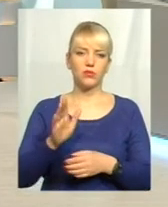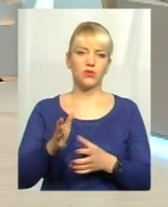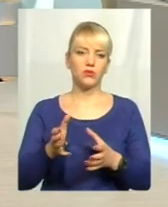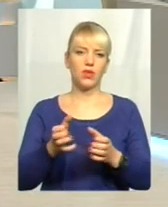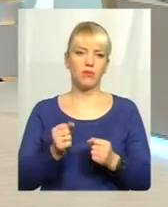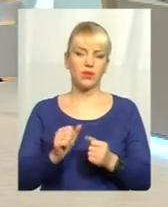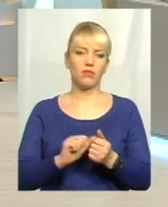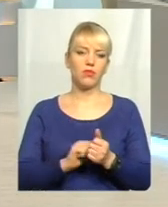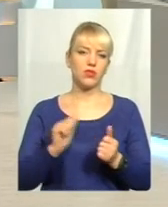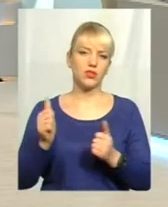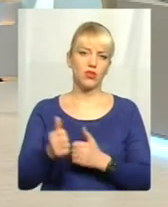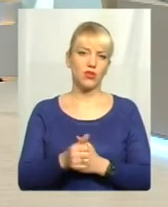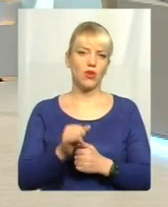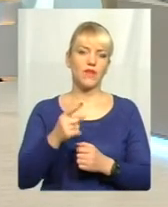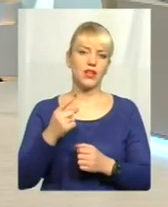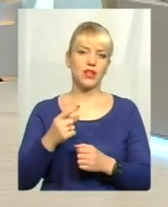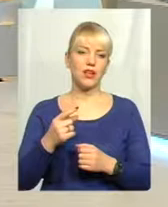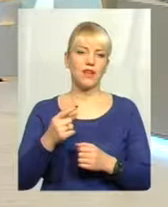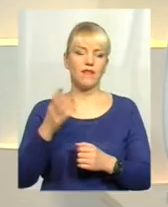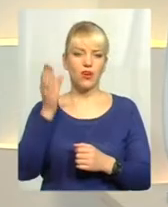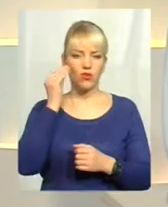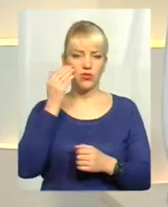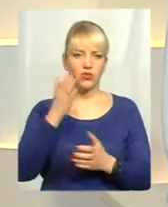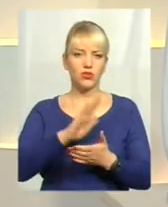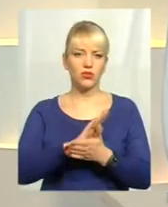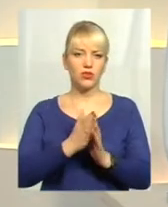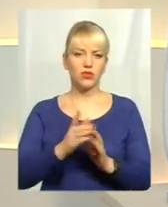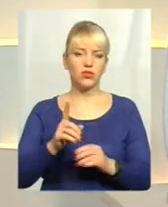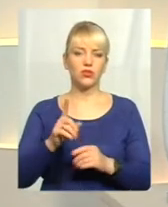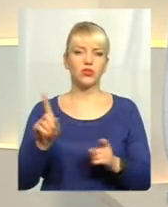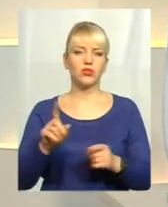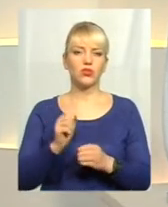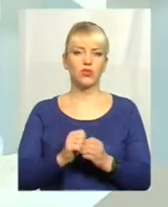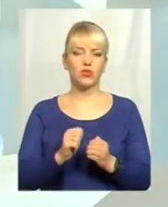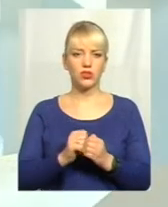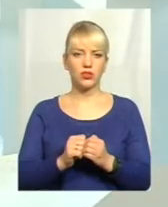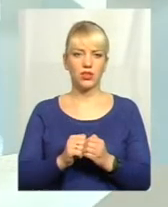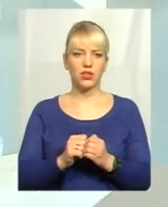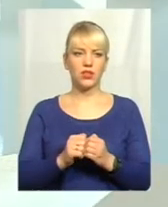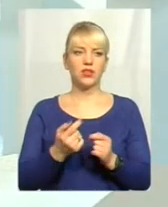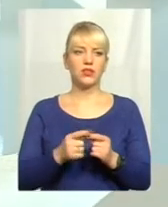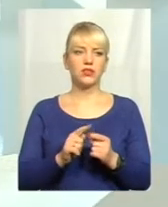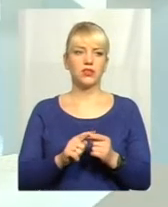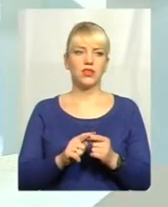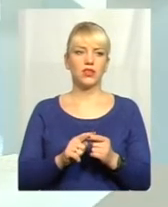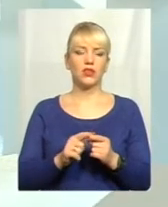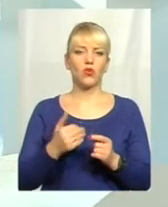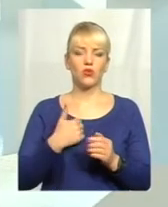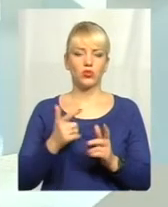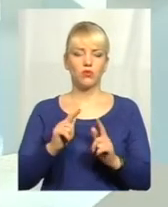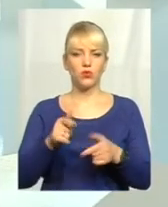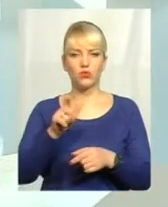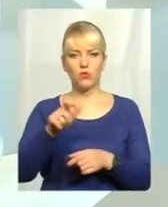позачергово і насамперед, враховуючи їхню ситуацію, те, що кожен випускник хоче поступати, йому дійсно